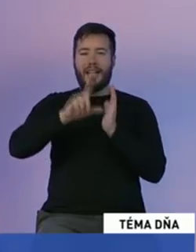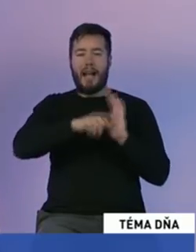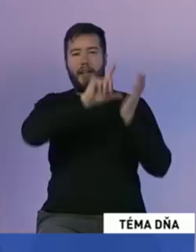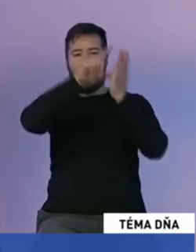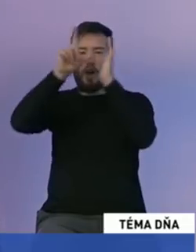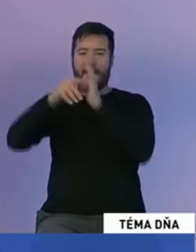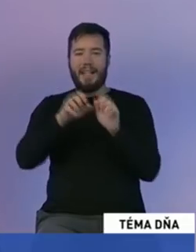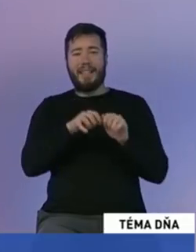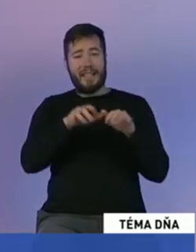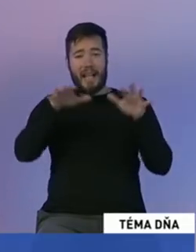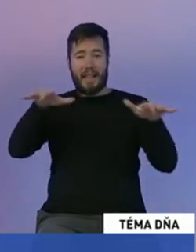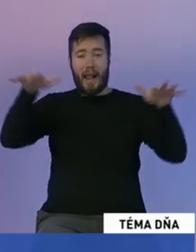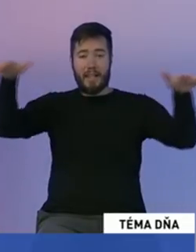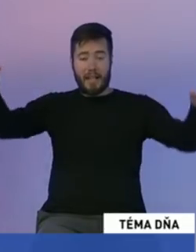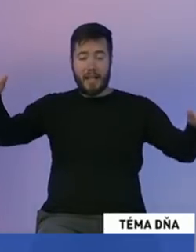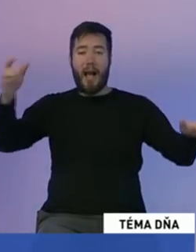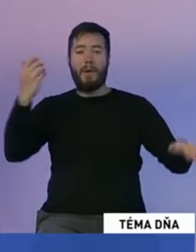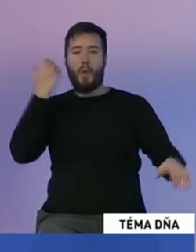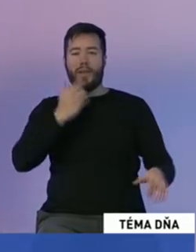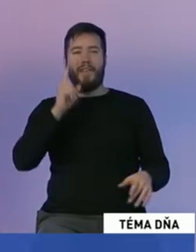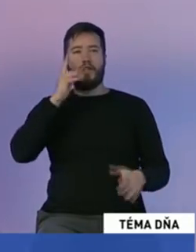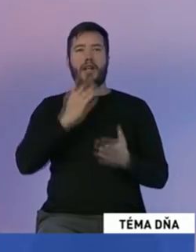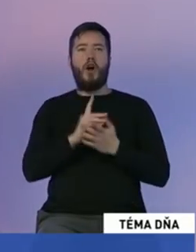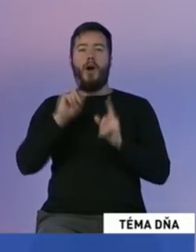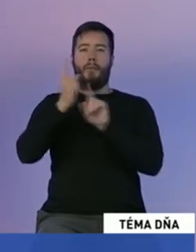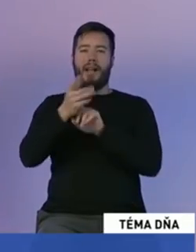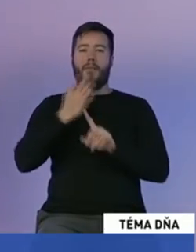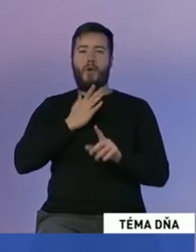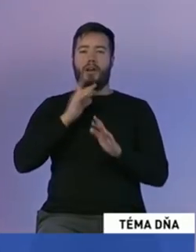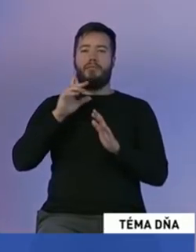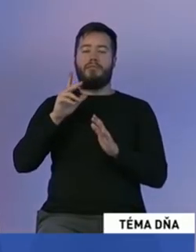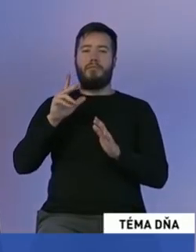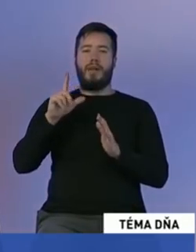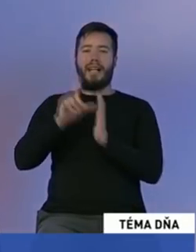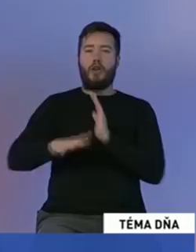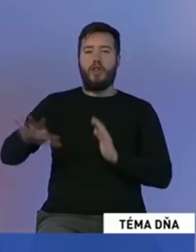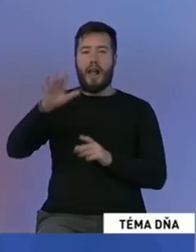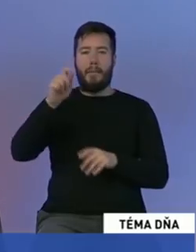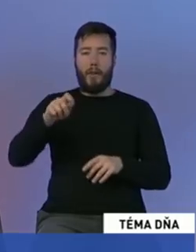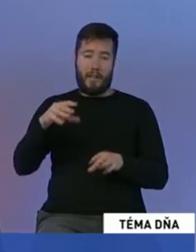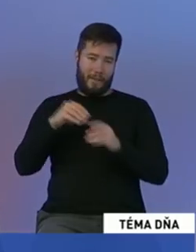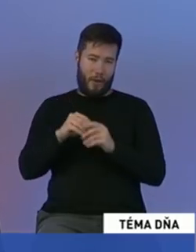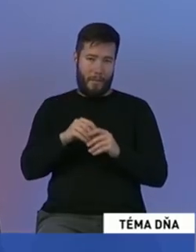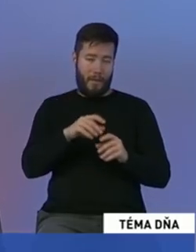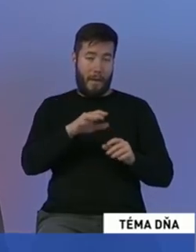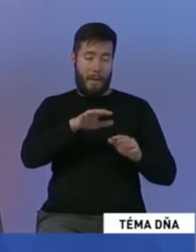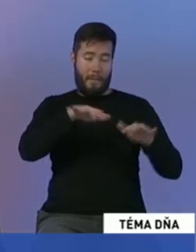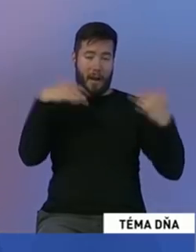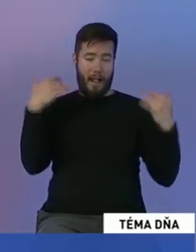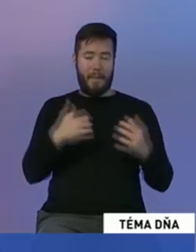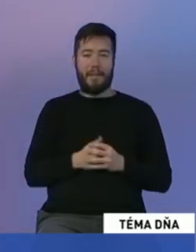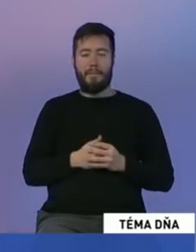a vždy sa mohli obrátiť tí obyvateľe na svojho regionálneho politika, ktorý je v tej národnej rade. To znamená, že za mňa je to